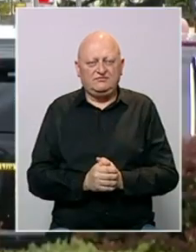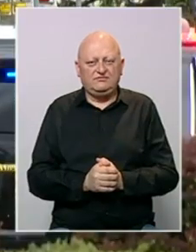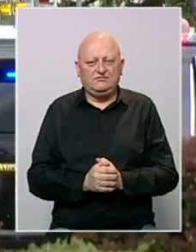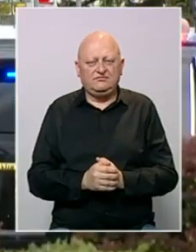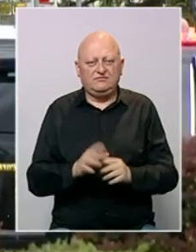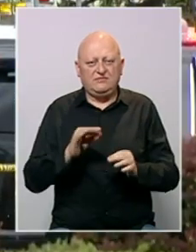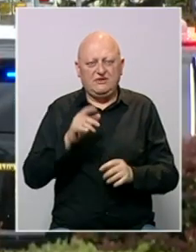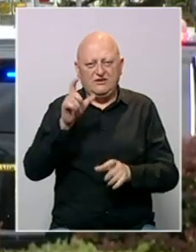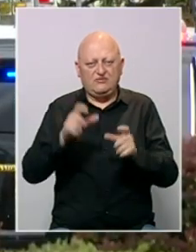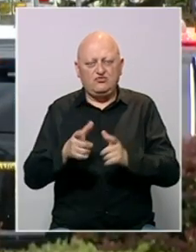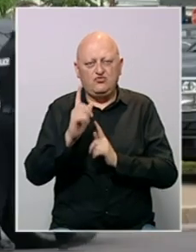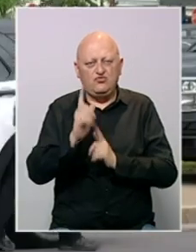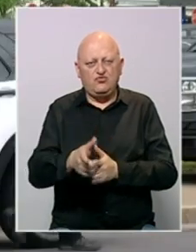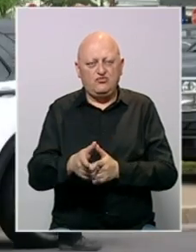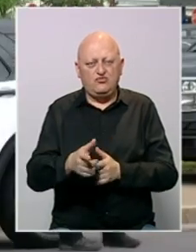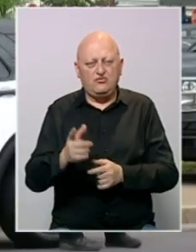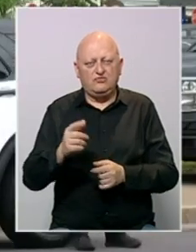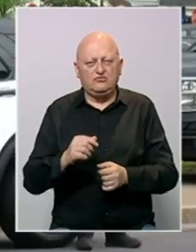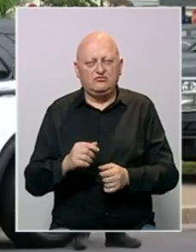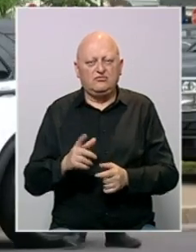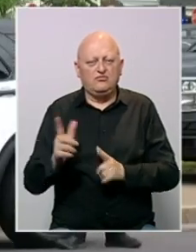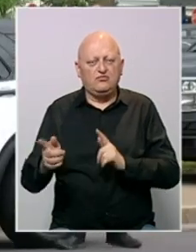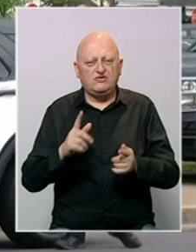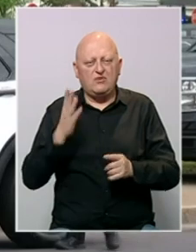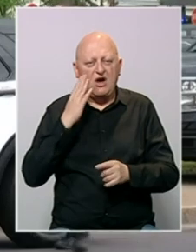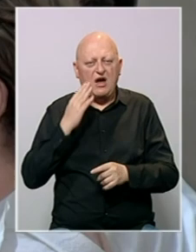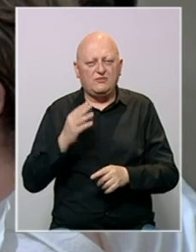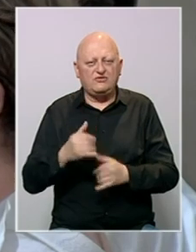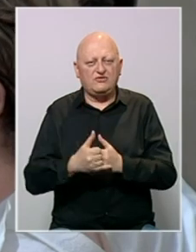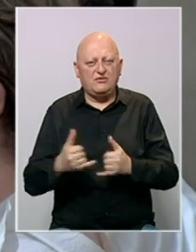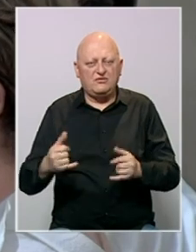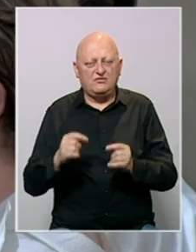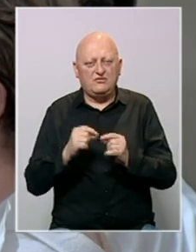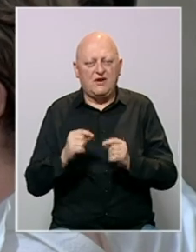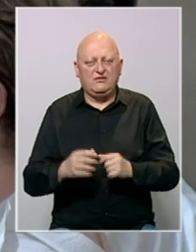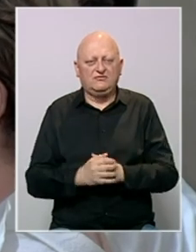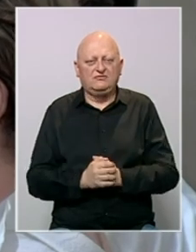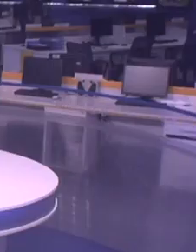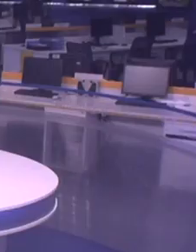Desetoro ljudi ubijeno u rasnomotivisanoj pucnjavi u američkom gradu Buffalo.